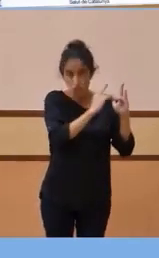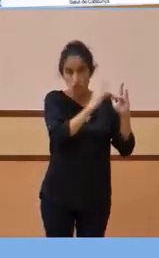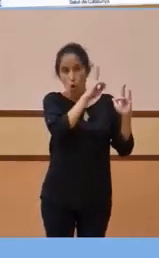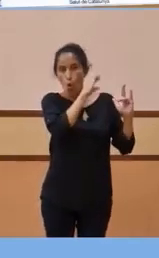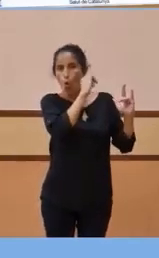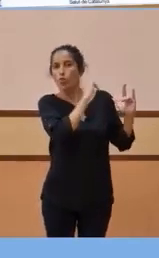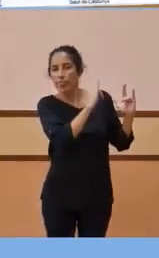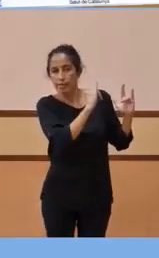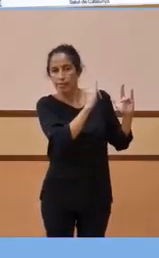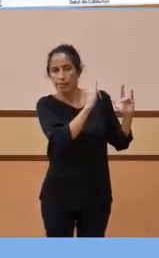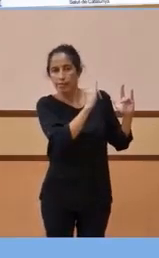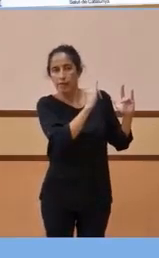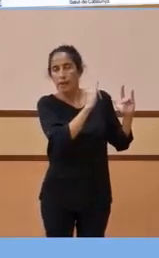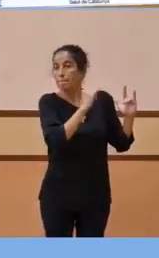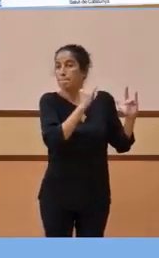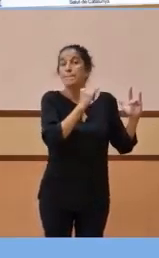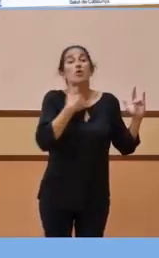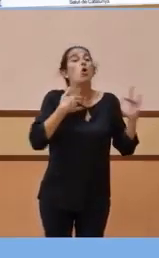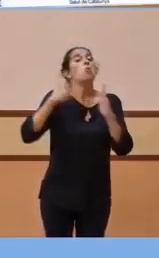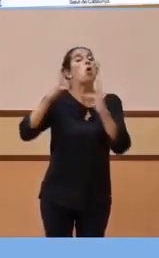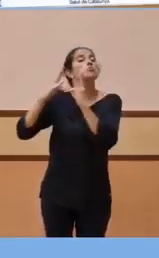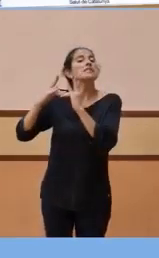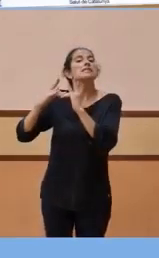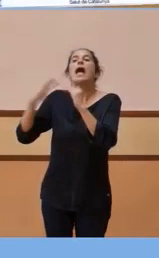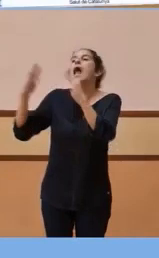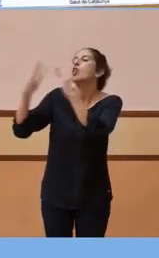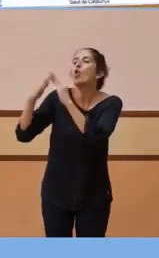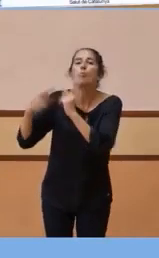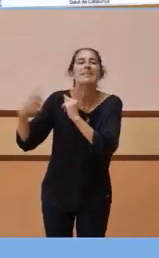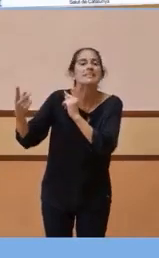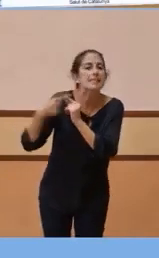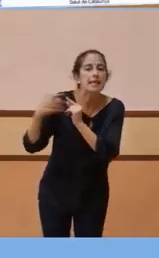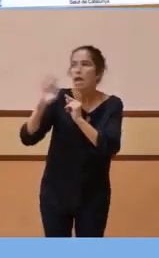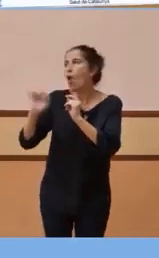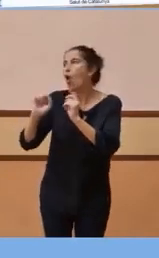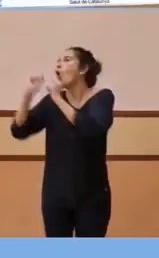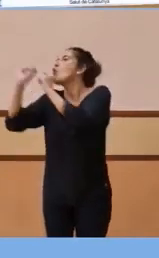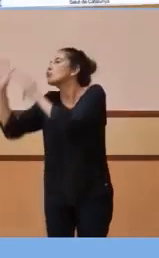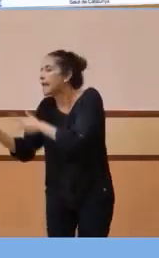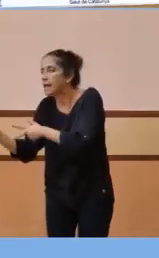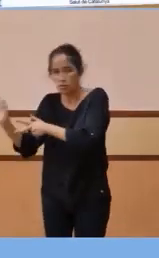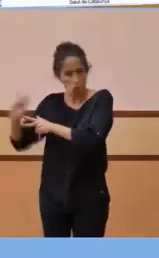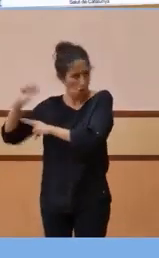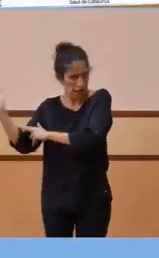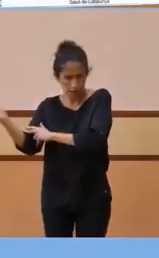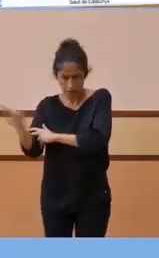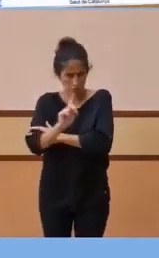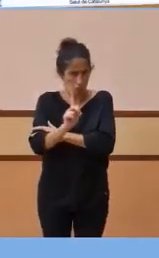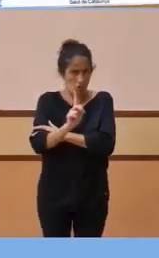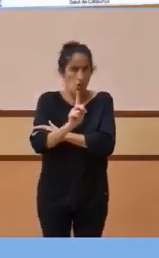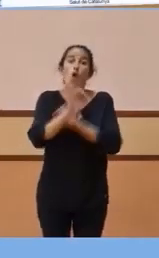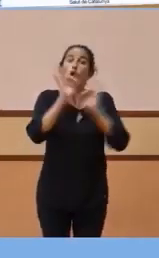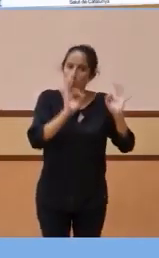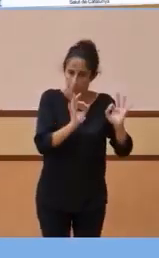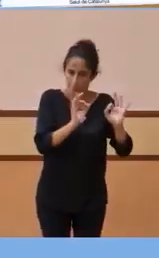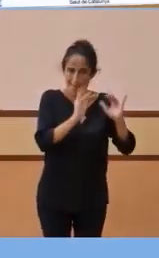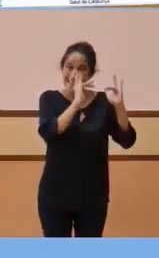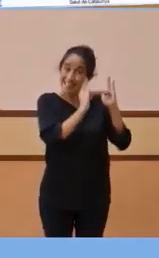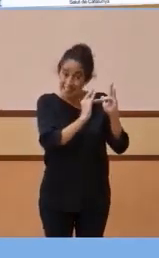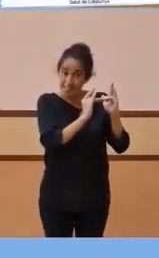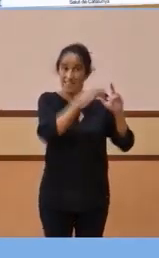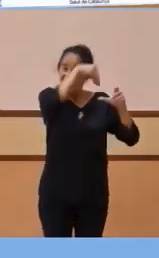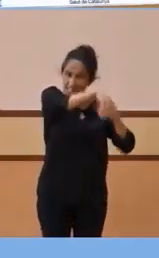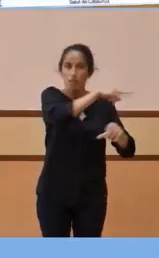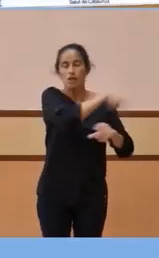llits hospitalaris, no em refereixo a hospitalització a domicili, ni a hospitalització en hotels o altres dispositius, sinó a consum de llit hospitalari,